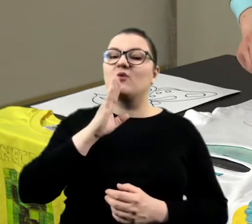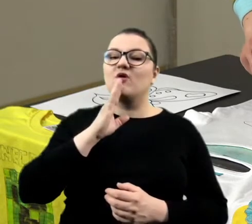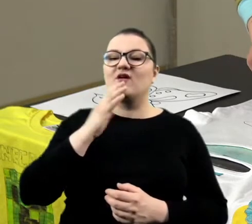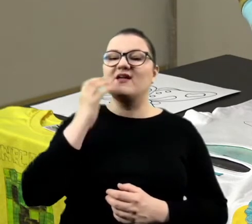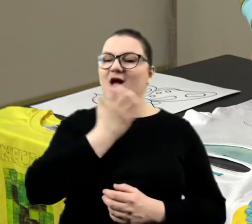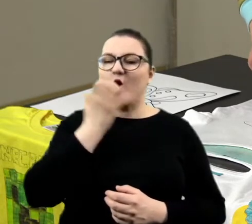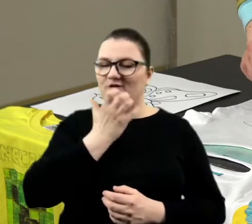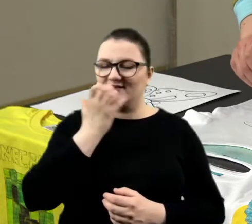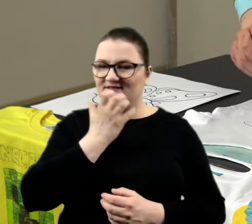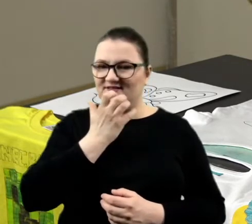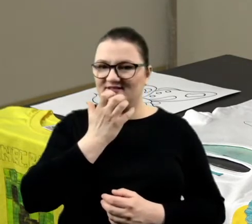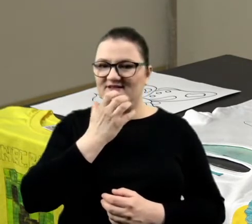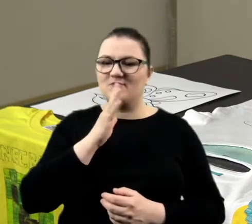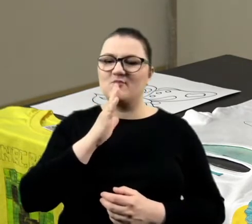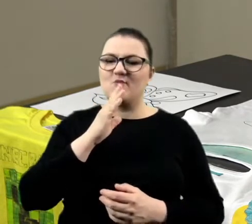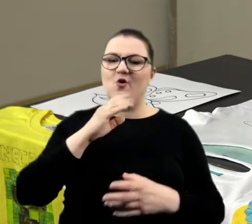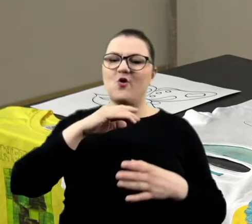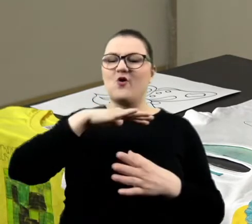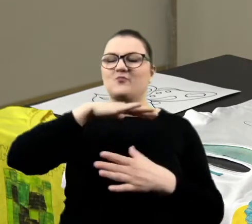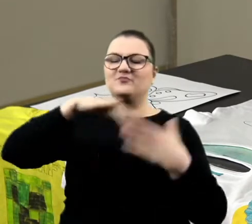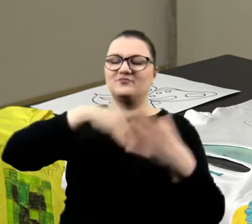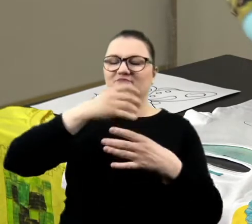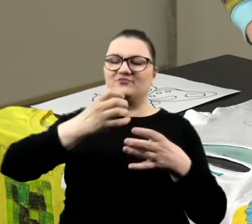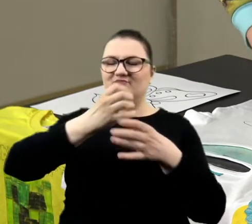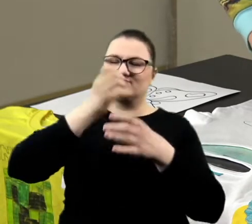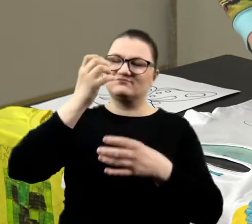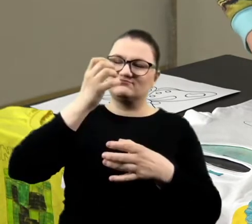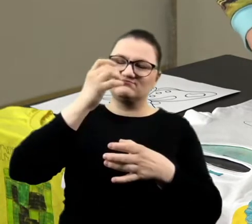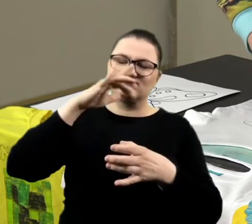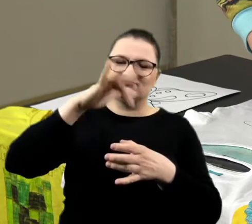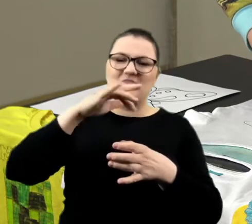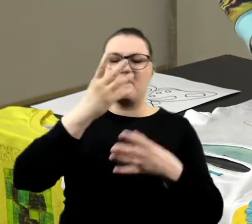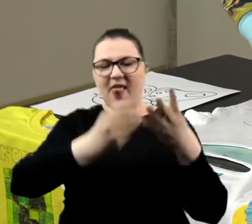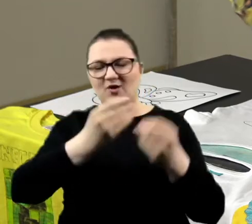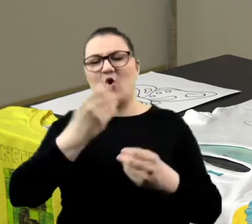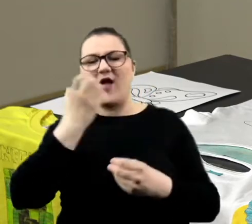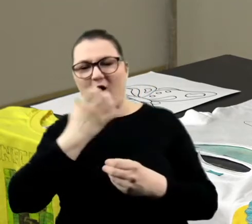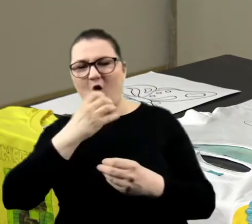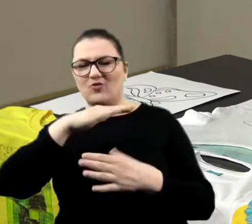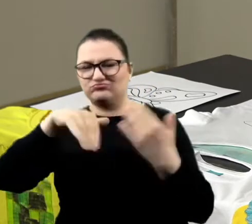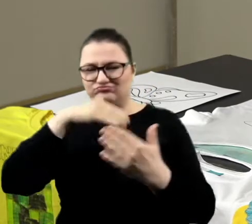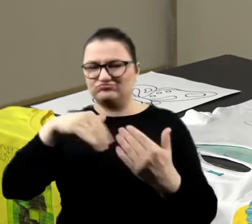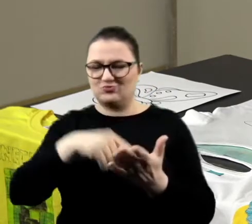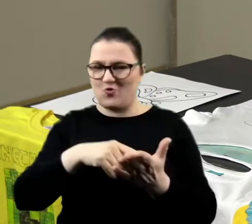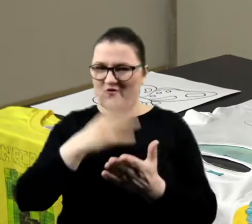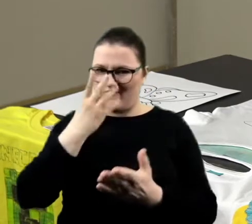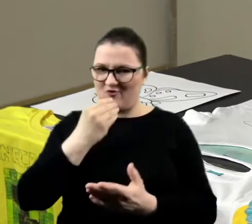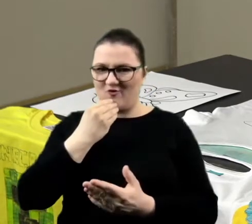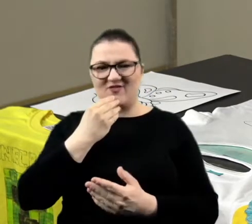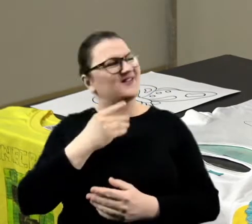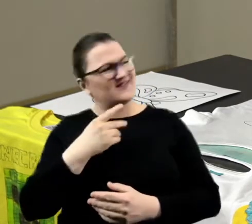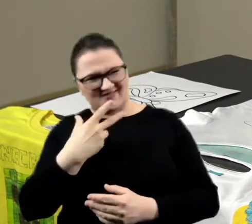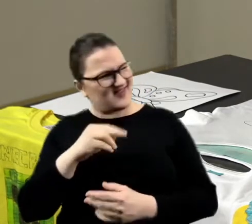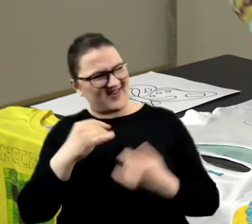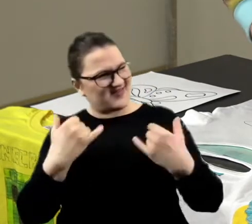Jakby zrobić koktajl z jagód, to myślę, żeby tak wyglądał. Nie, wyglądałby inaczej. A